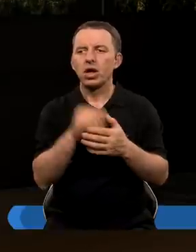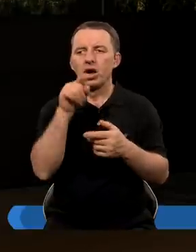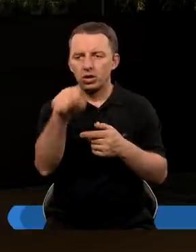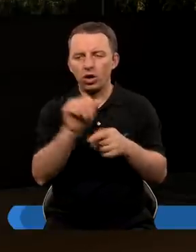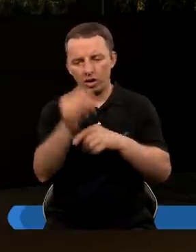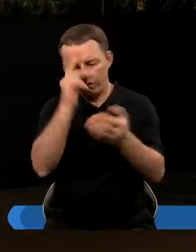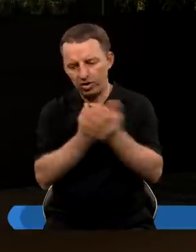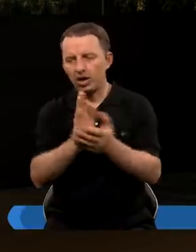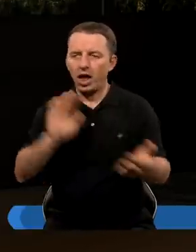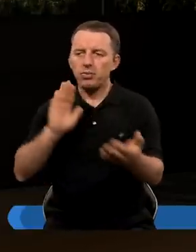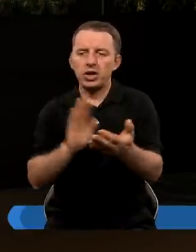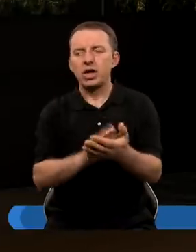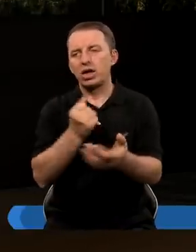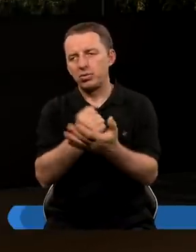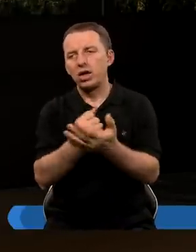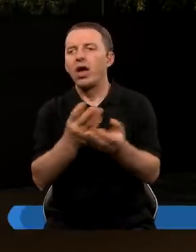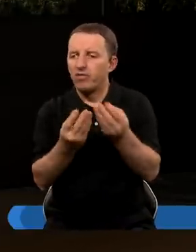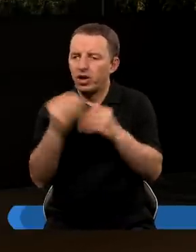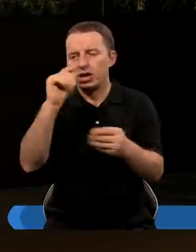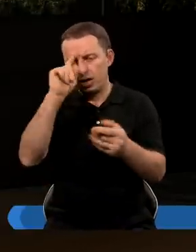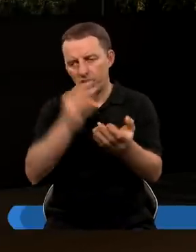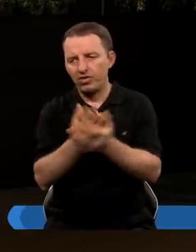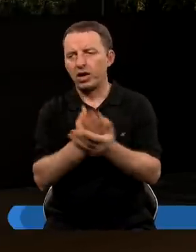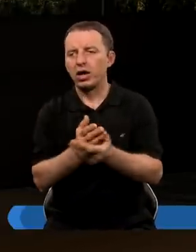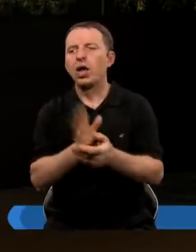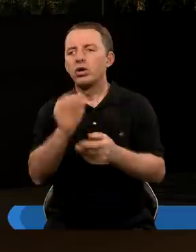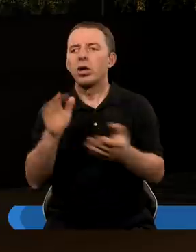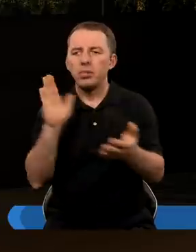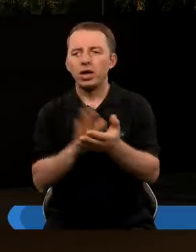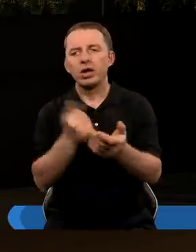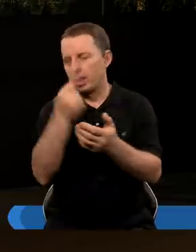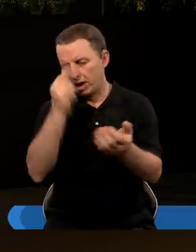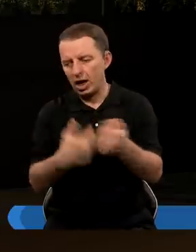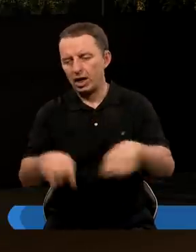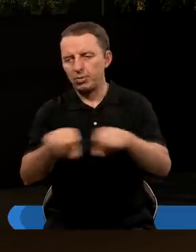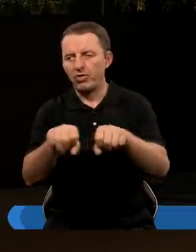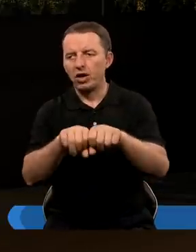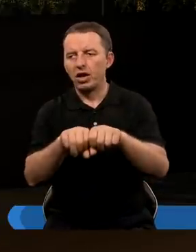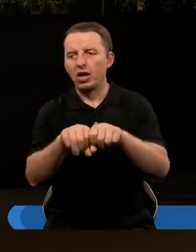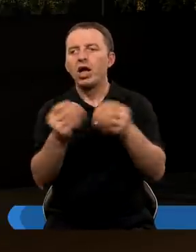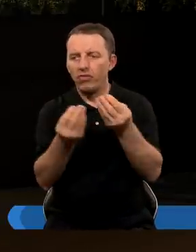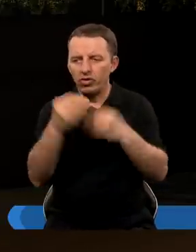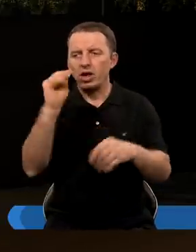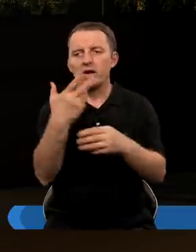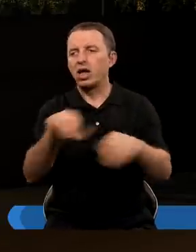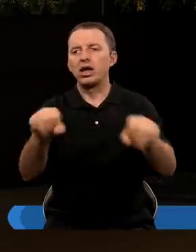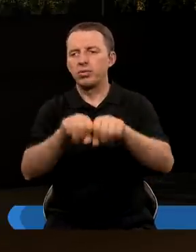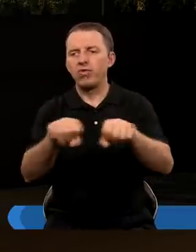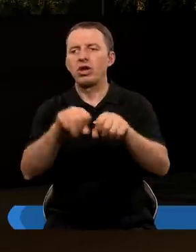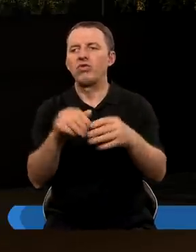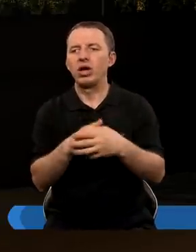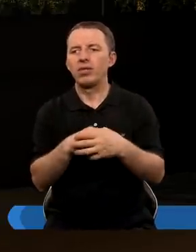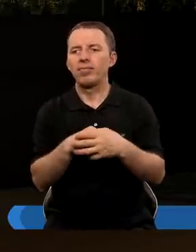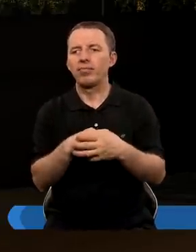Kto jest wierny w najmniejszej sprawie i wielkie jest wierny, a kto w najmniejszej jest niesprawiedliwy i wielkie jest